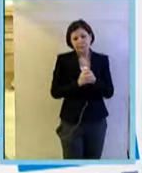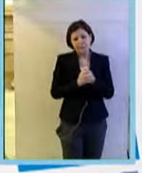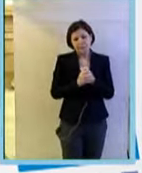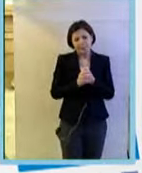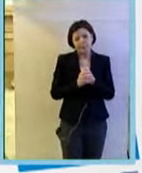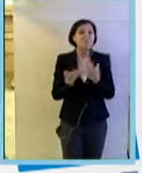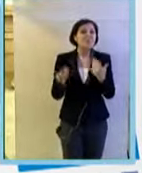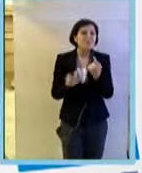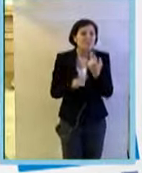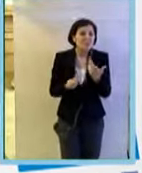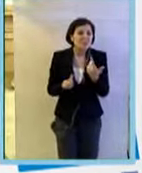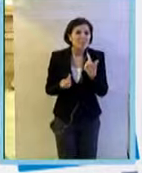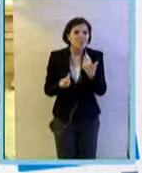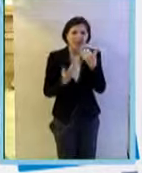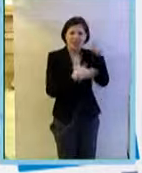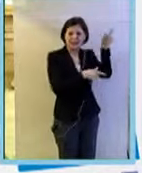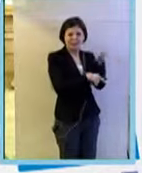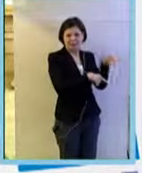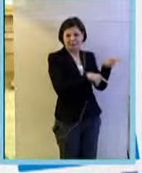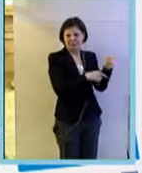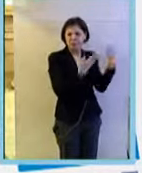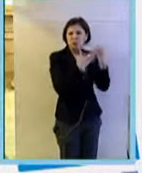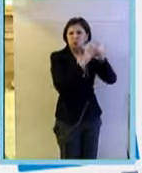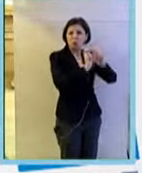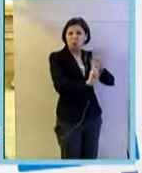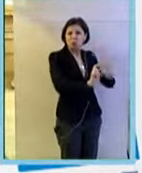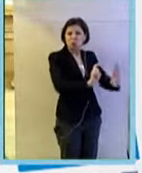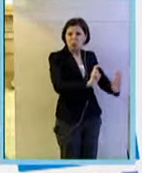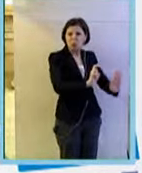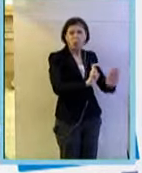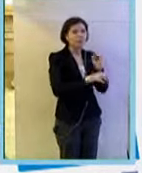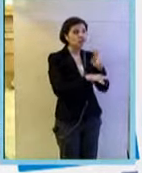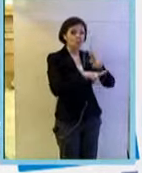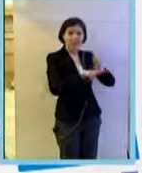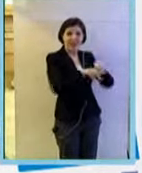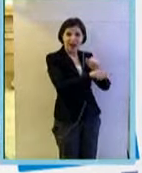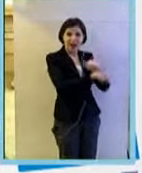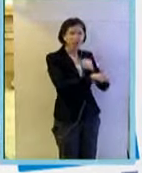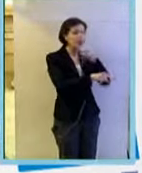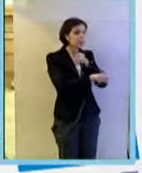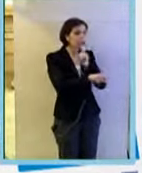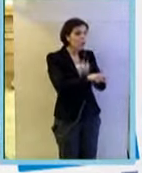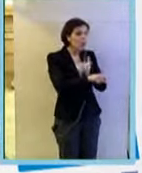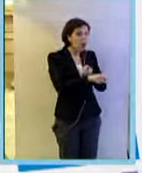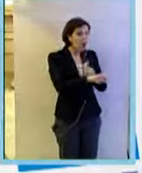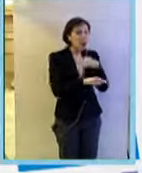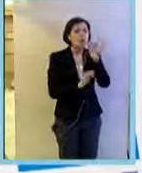il professor Ferrara, intanto che attraverso i suoi studi il professor Ferrara è riuscito a sviluppare una cura